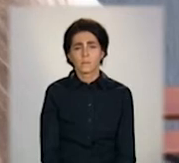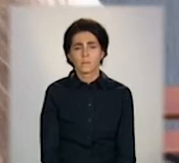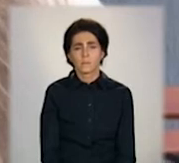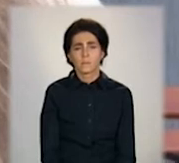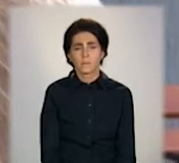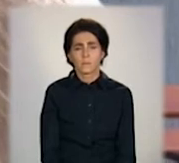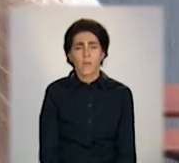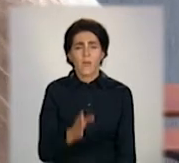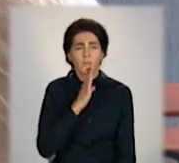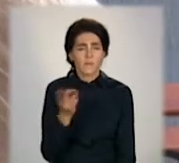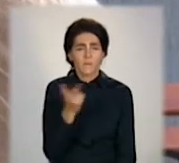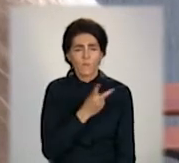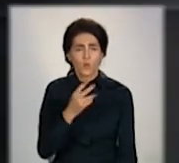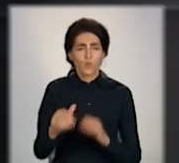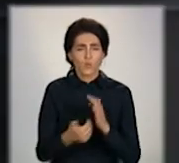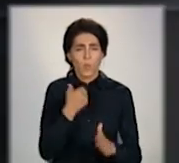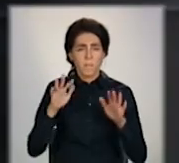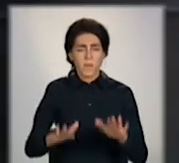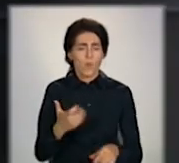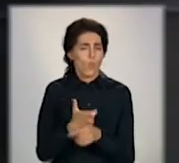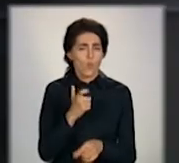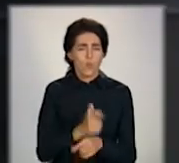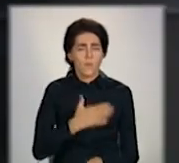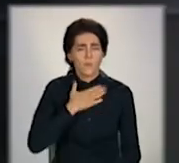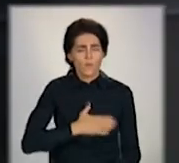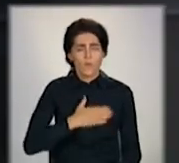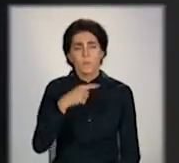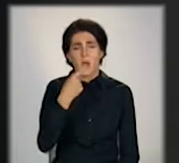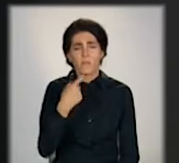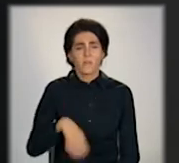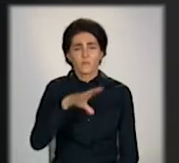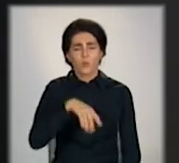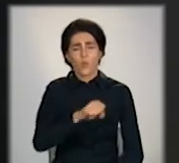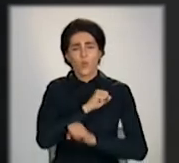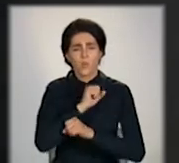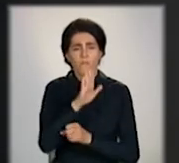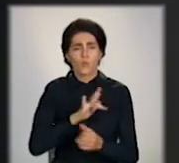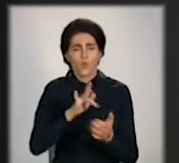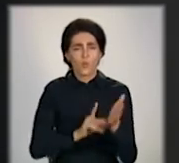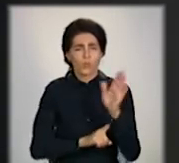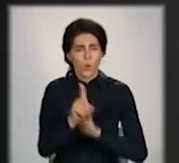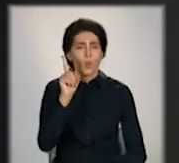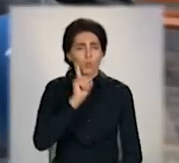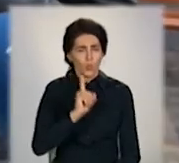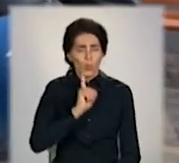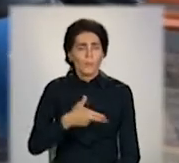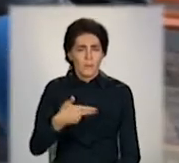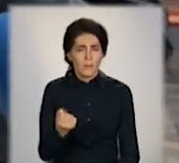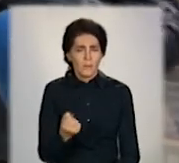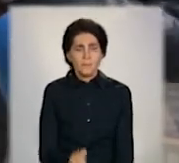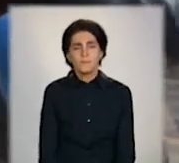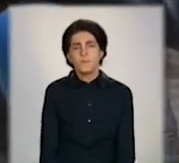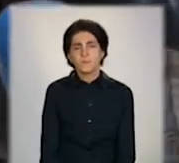Надія та Ліра новою локацією задоволені. Говорять, відпочивати в місті стає зручніше. Дуже удобно,